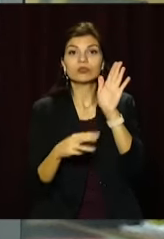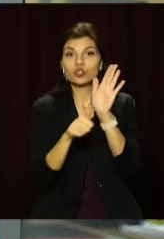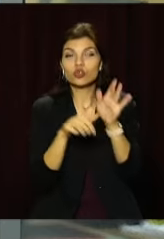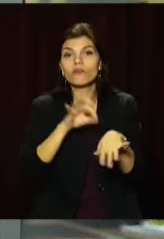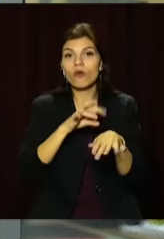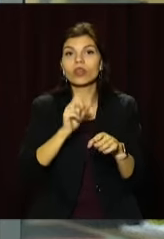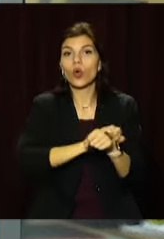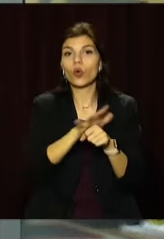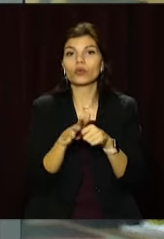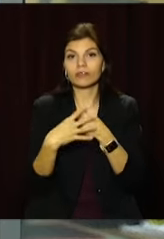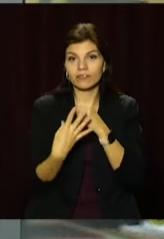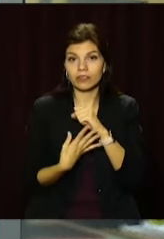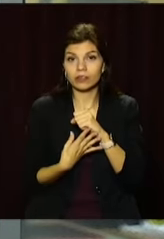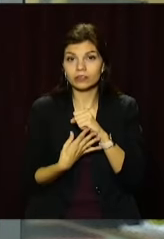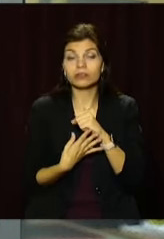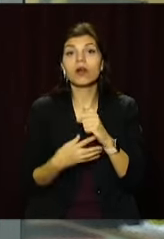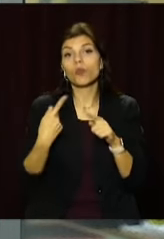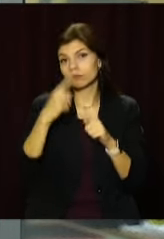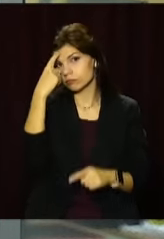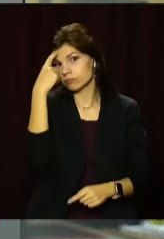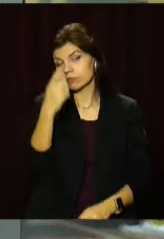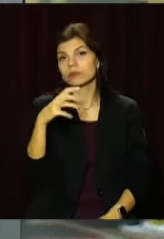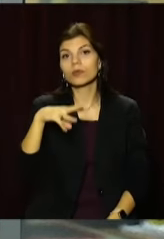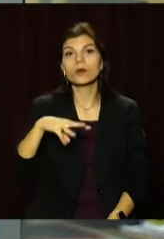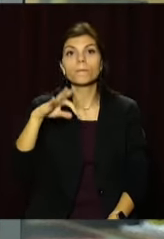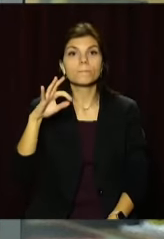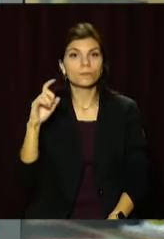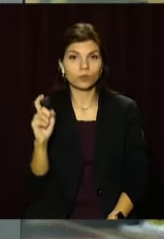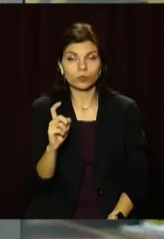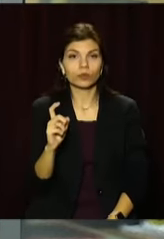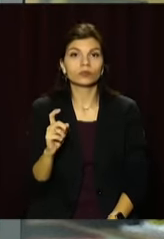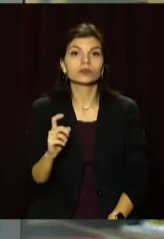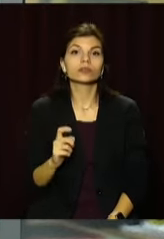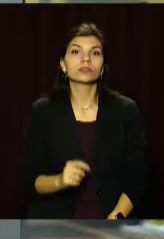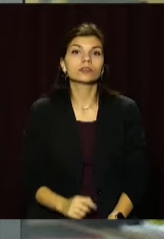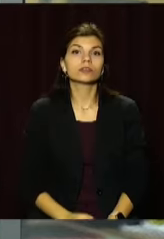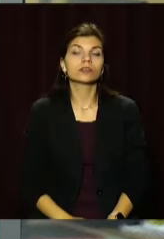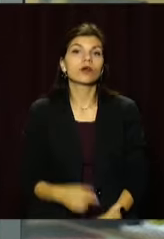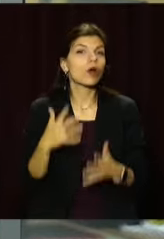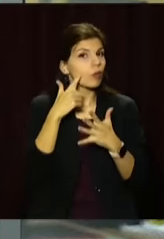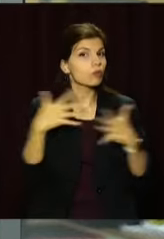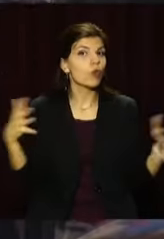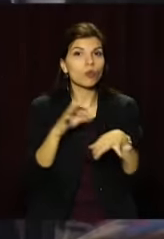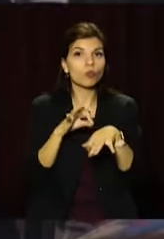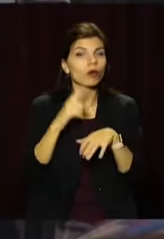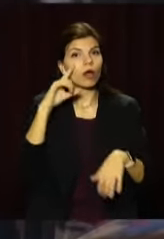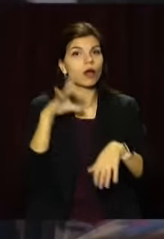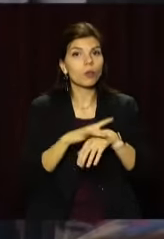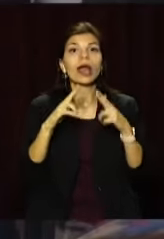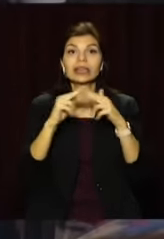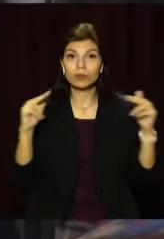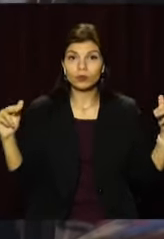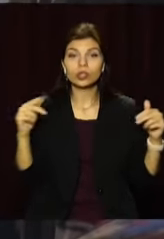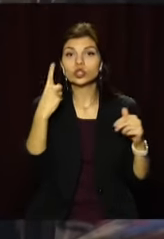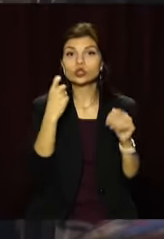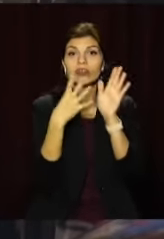хворих на COVID-19. Про це повідомили в обласному департаменті охорони здоров'я. Найбільше хворих зафіксували у Дніпрі